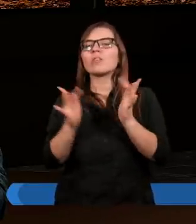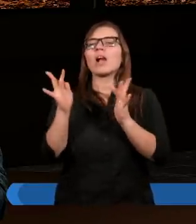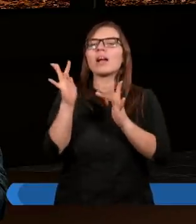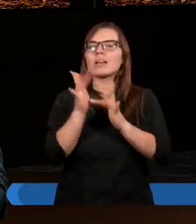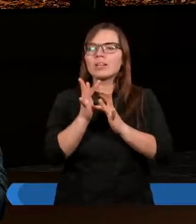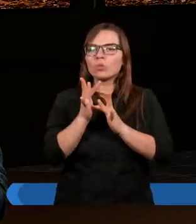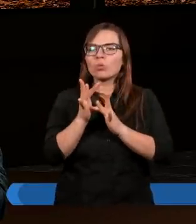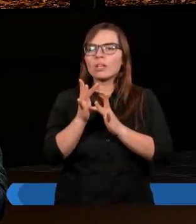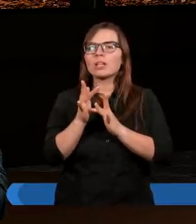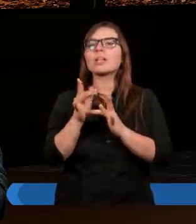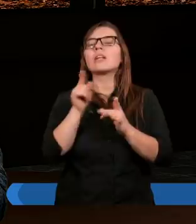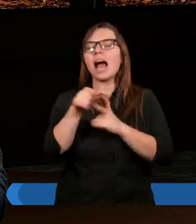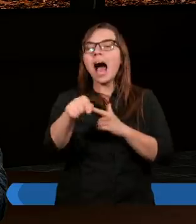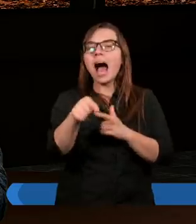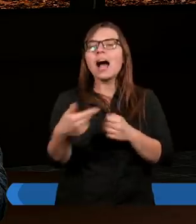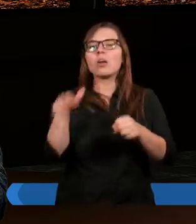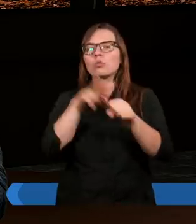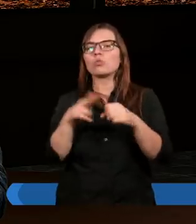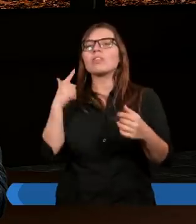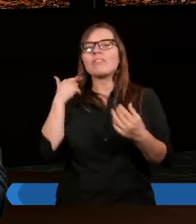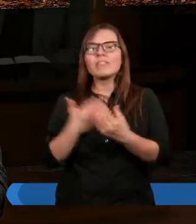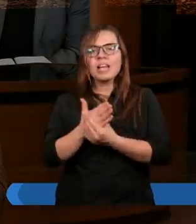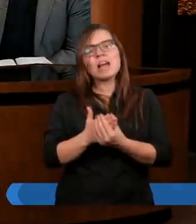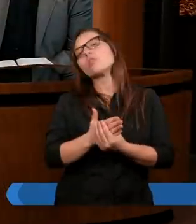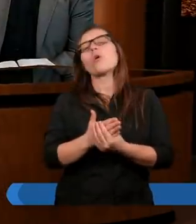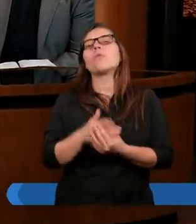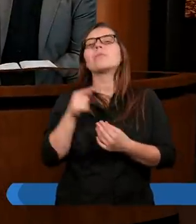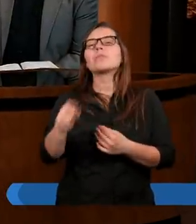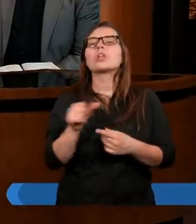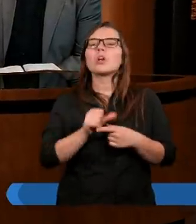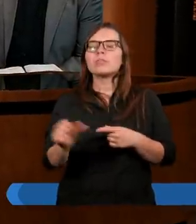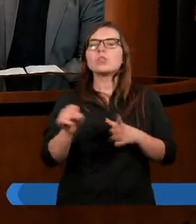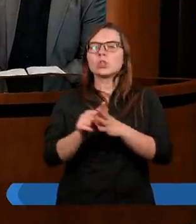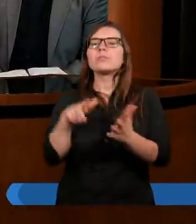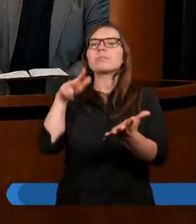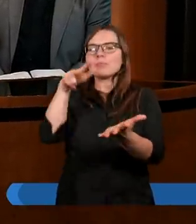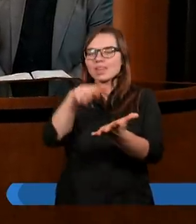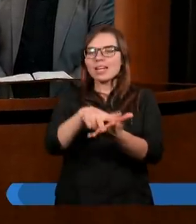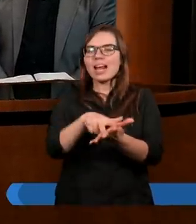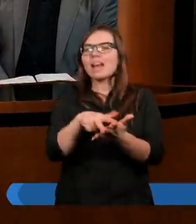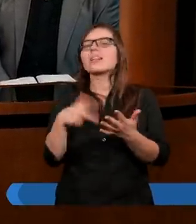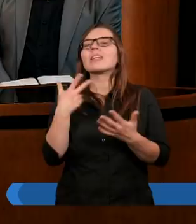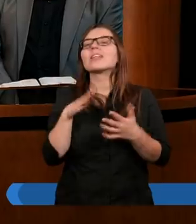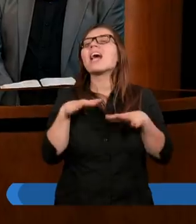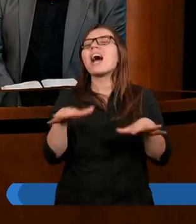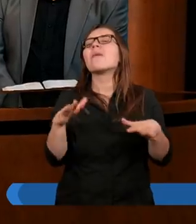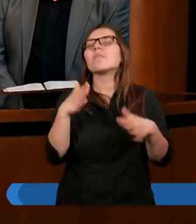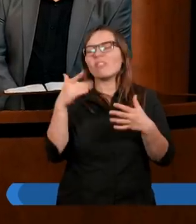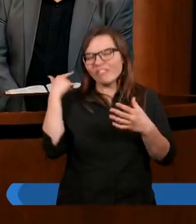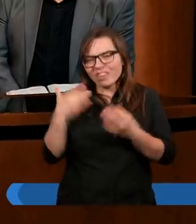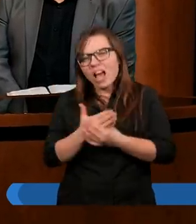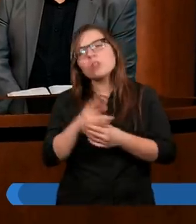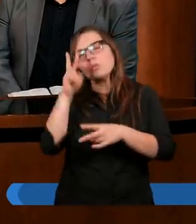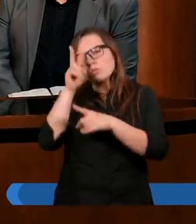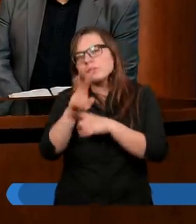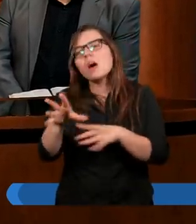Chrystusa dla tych, którzy wierzą. To jest zaakceptowanie nie tyle, że wiemy o Jezusie, co